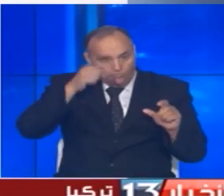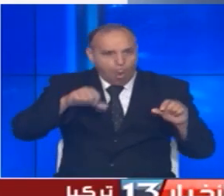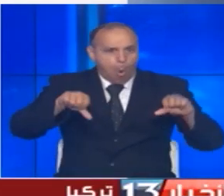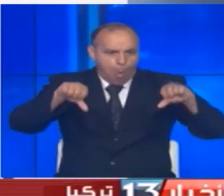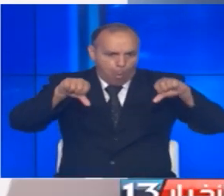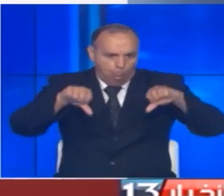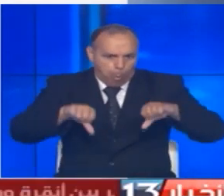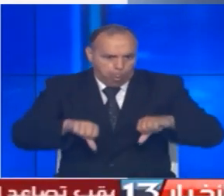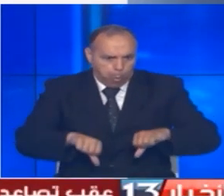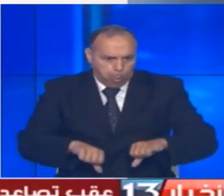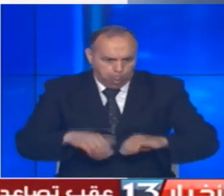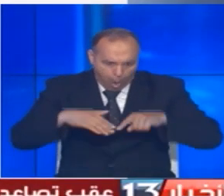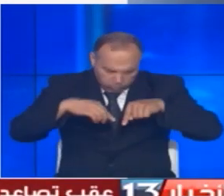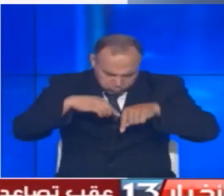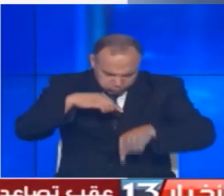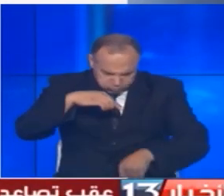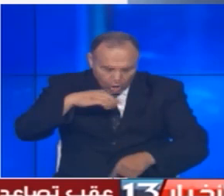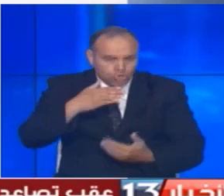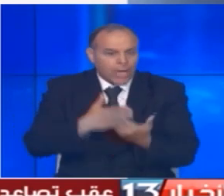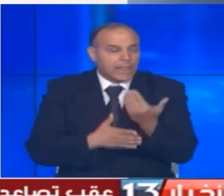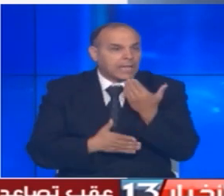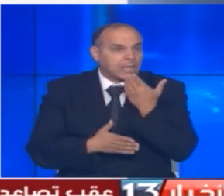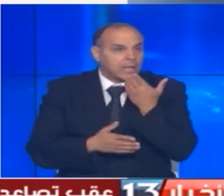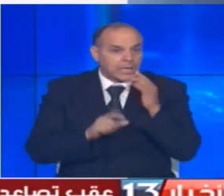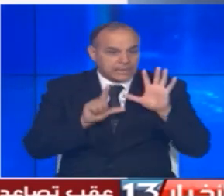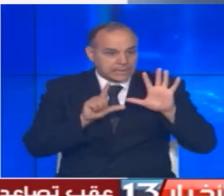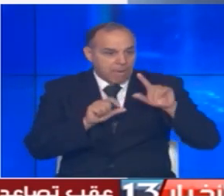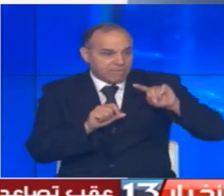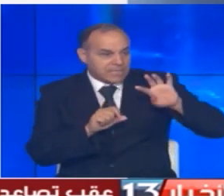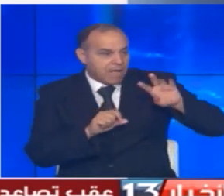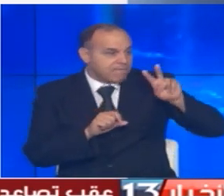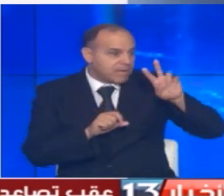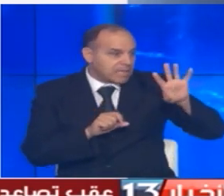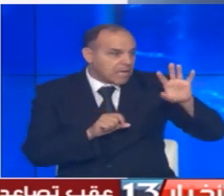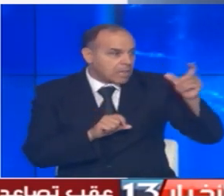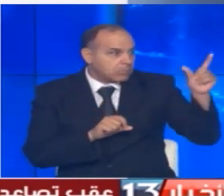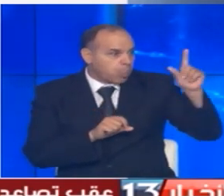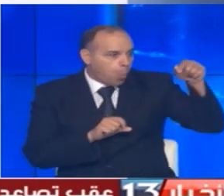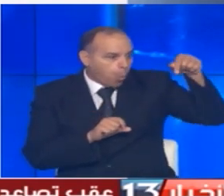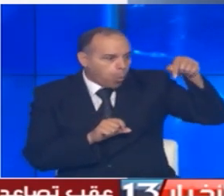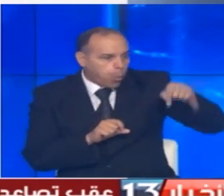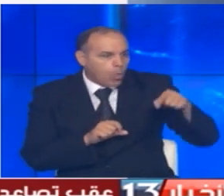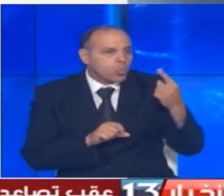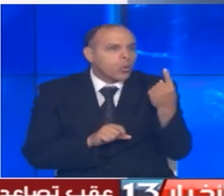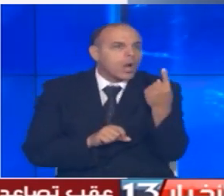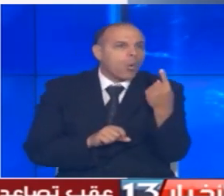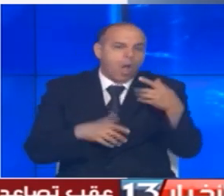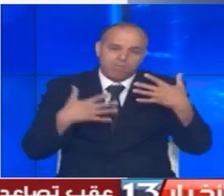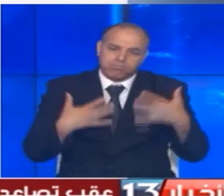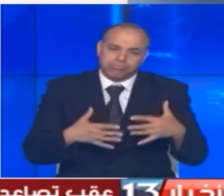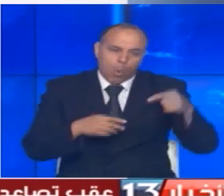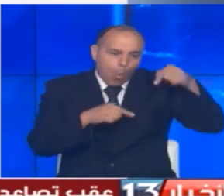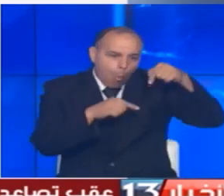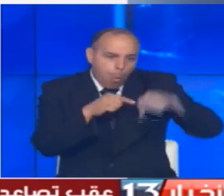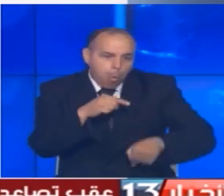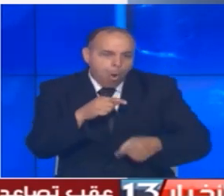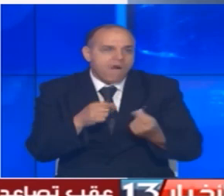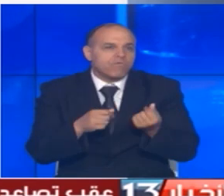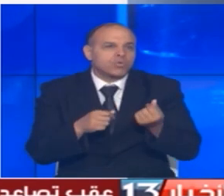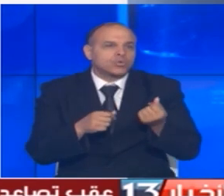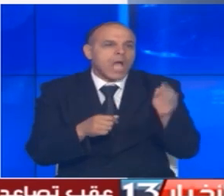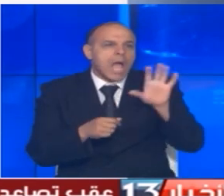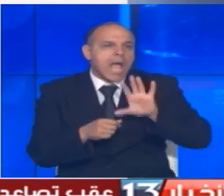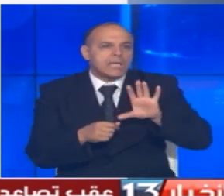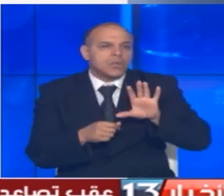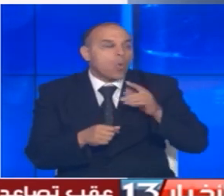إلى مستوى القياسي جديد عند 7.24 ليرة مقابل الدولار في التعاملات المبكرة في آسيا